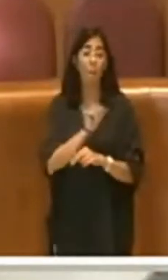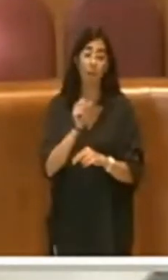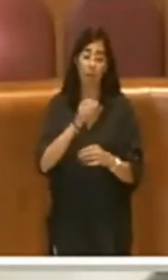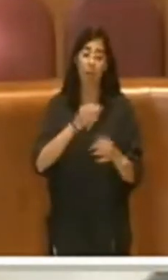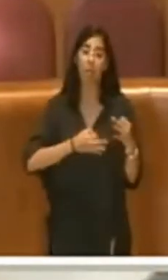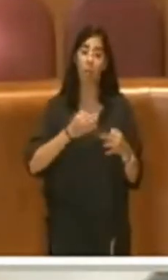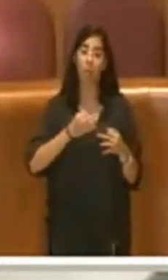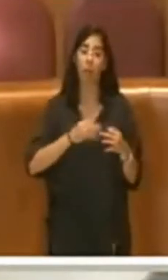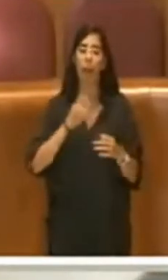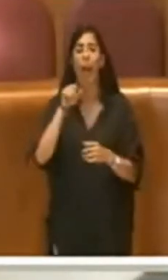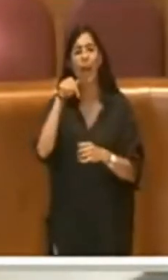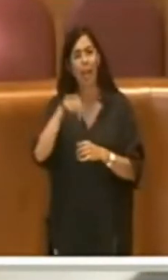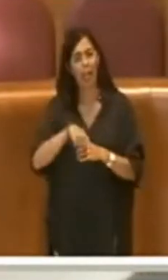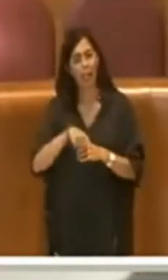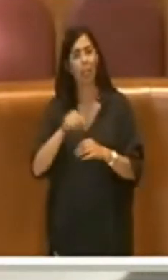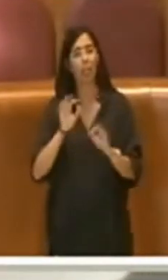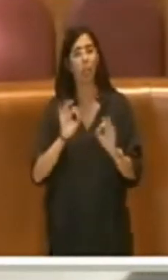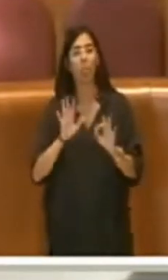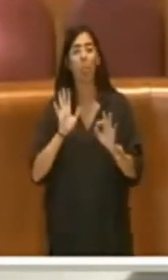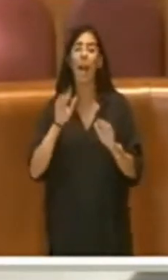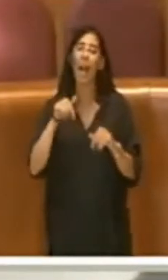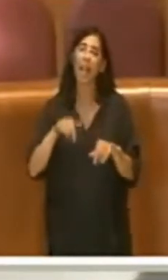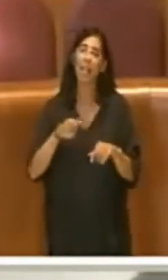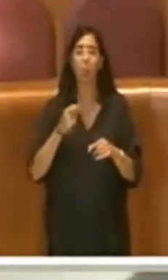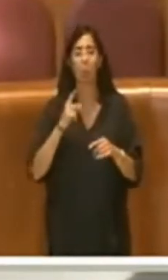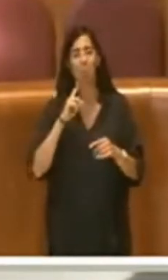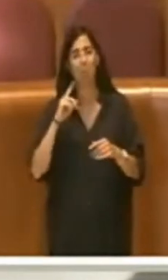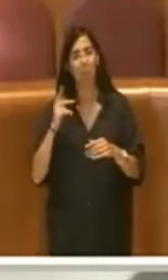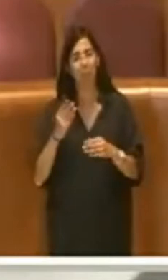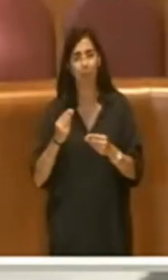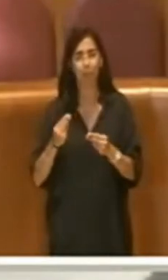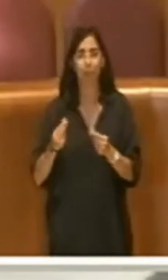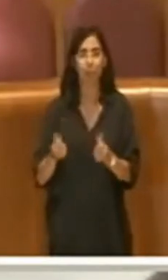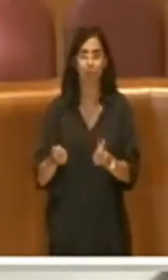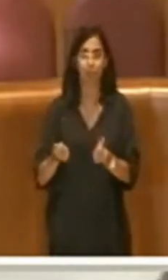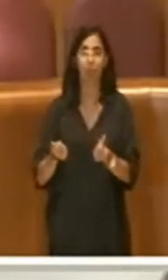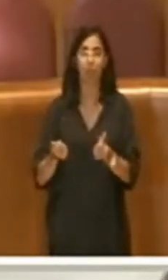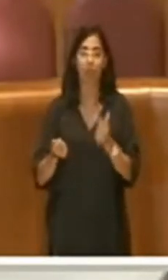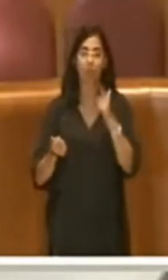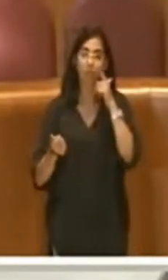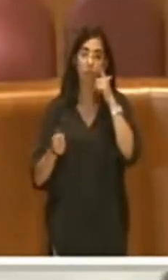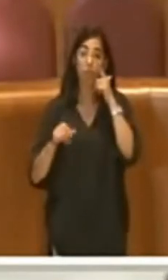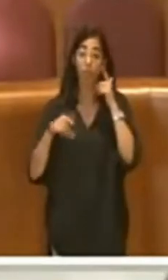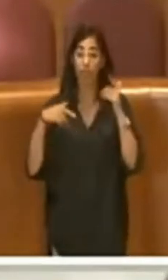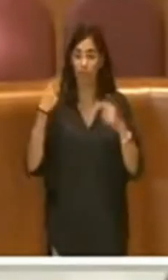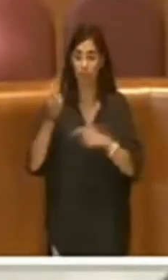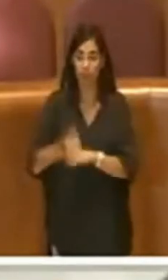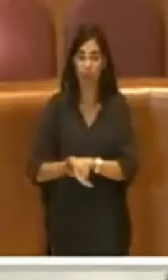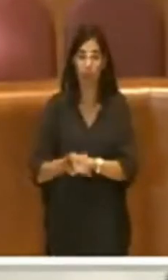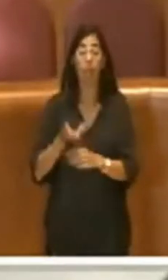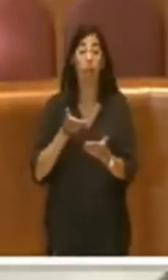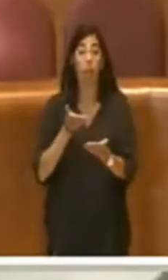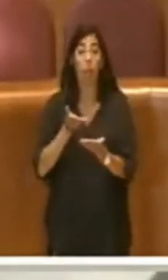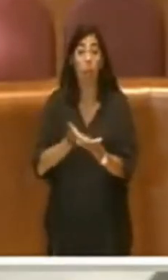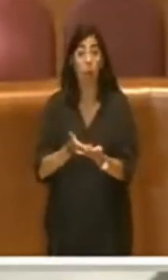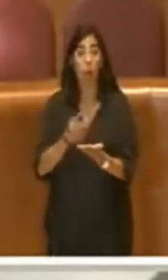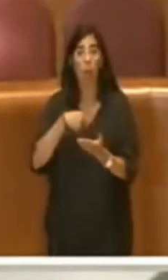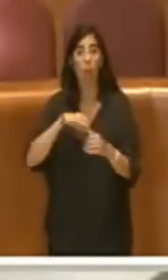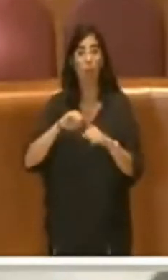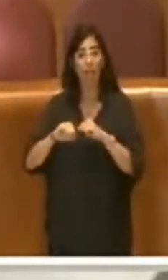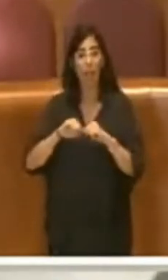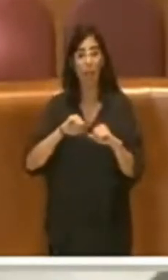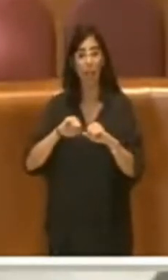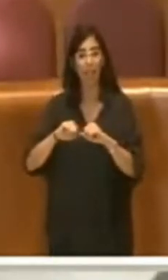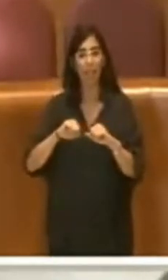situazione un pochino più agevole. Dopodiché la proposta che questa amministrazione ha messo in piedi con il piano di